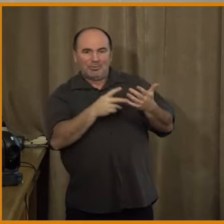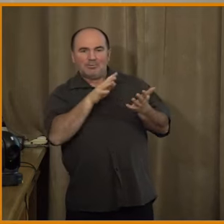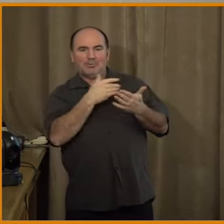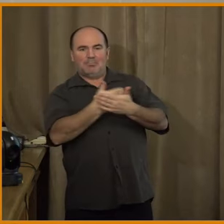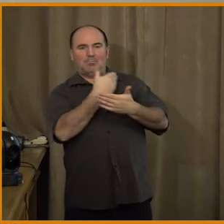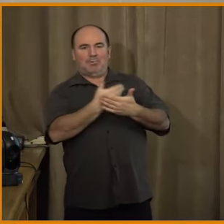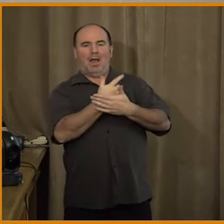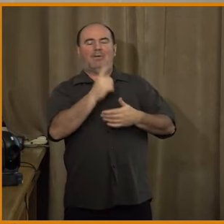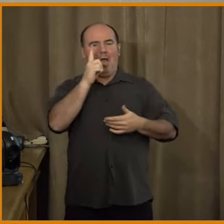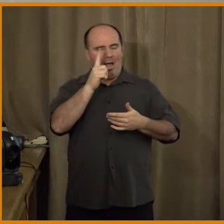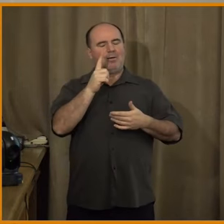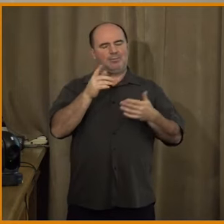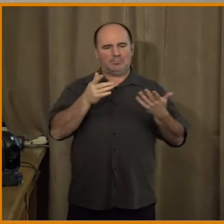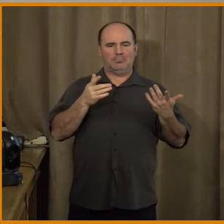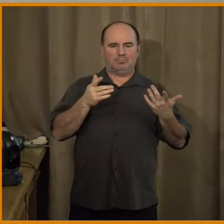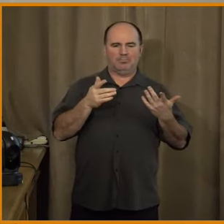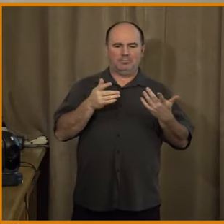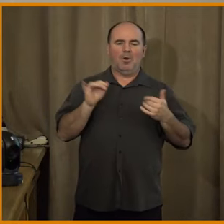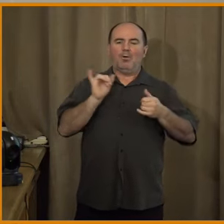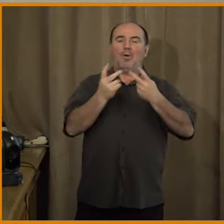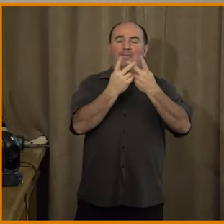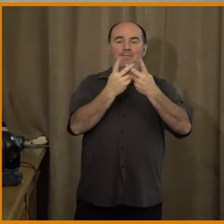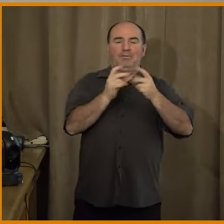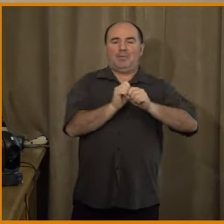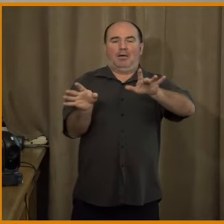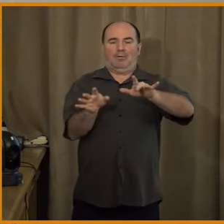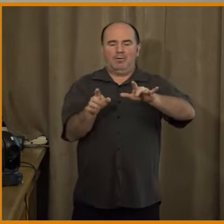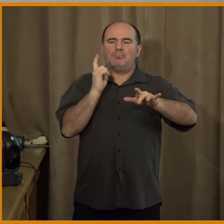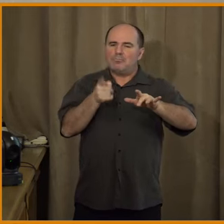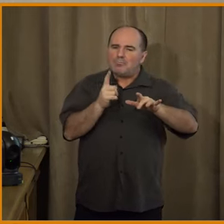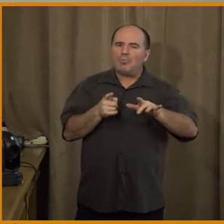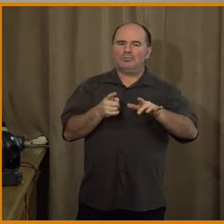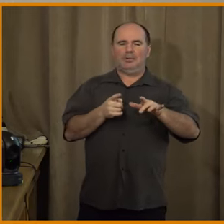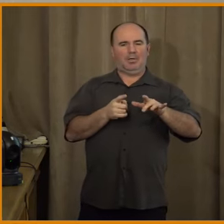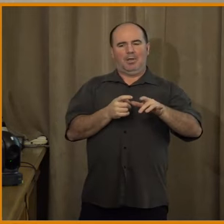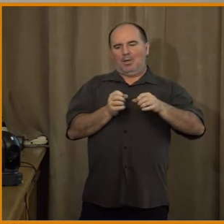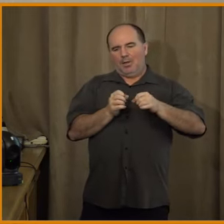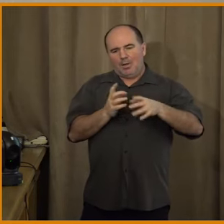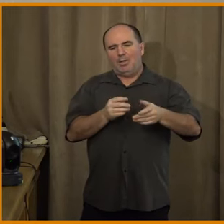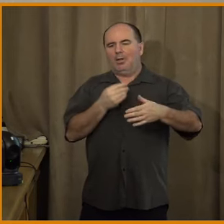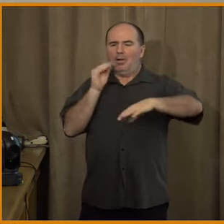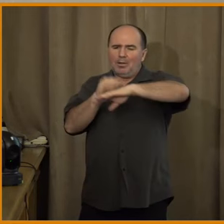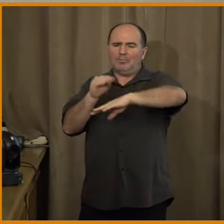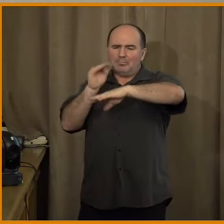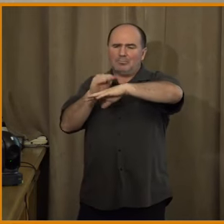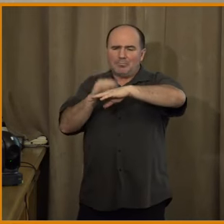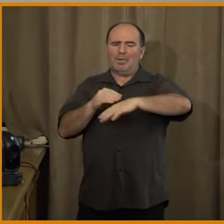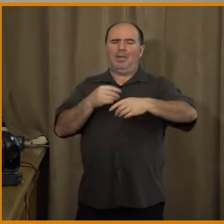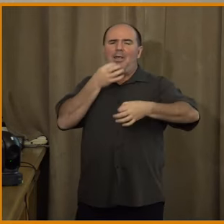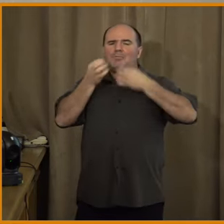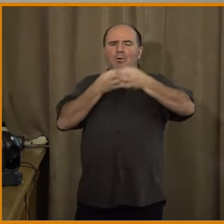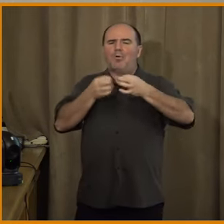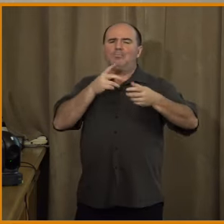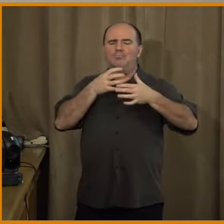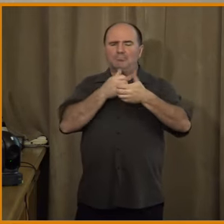k ním přistupovat jako normální zpravodajský web. znamená prostě nešířit systematicky skrze své vlastní algoritmy věci, které jsou